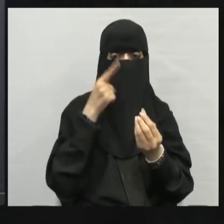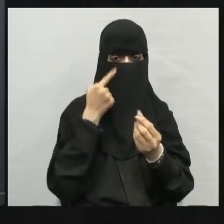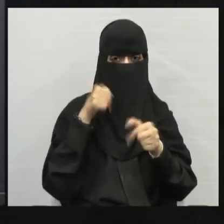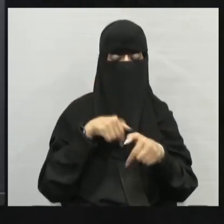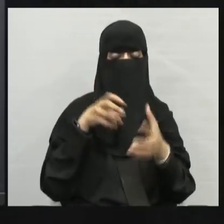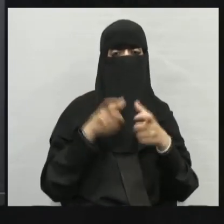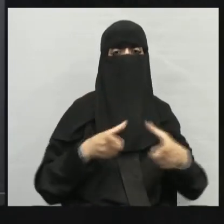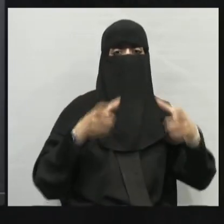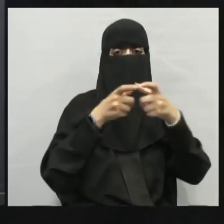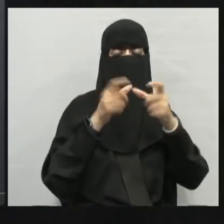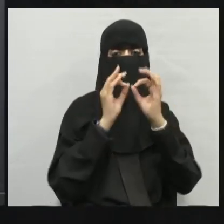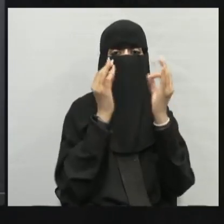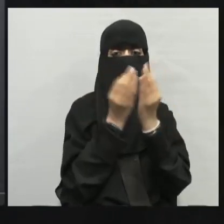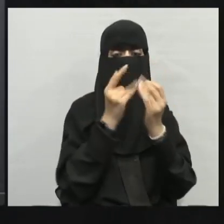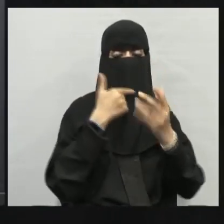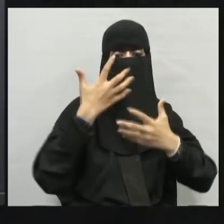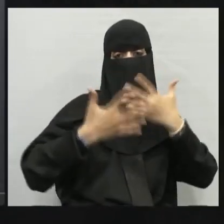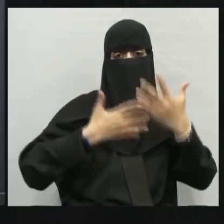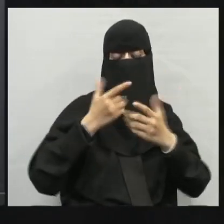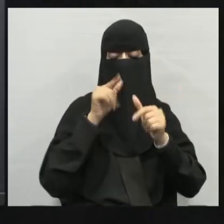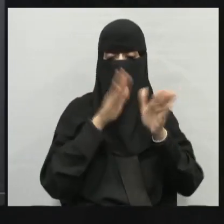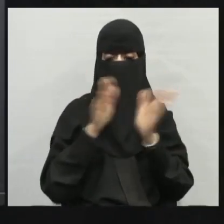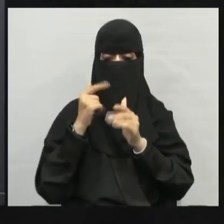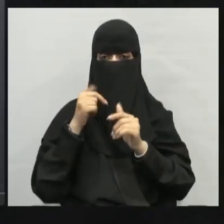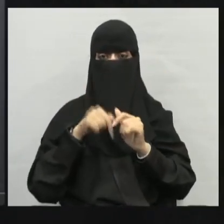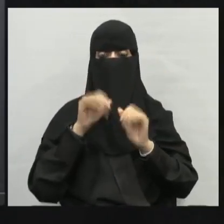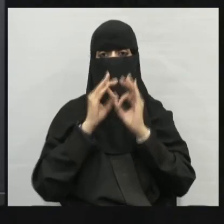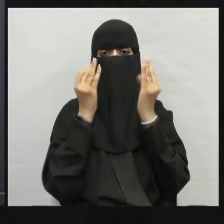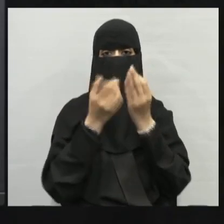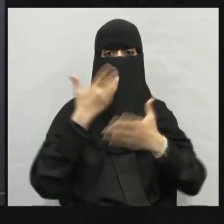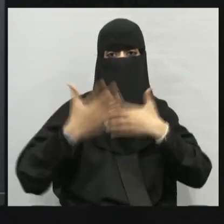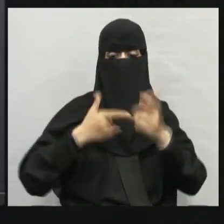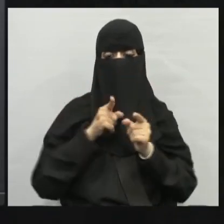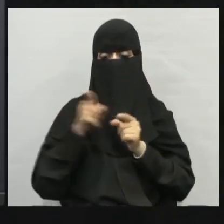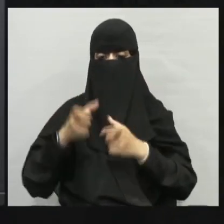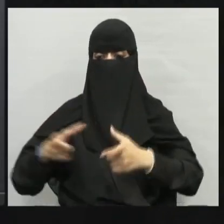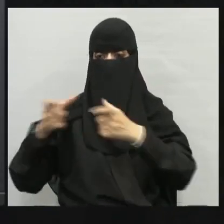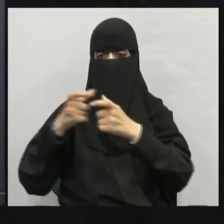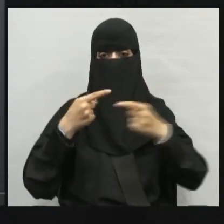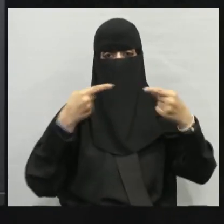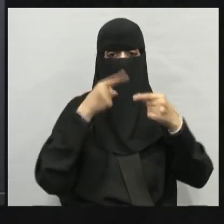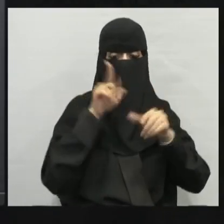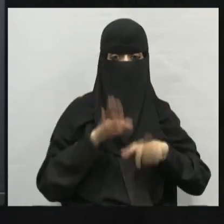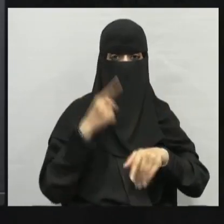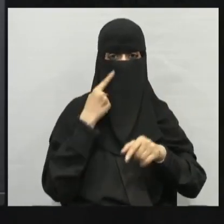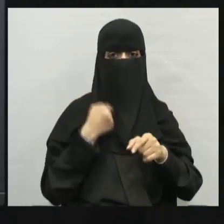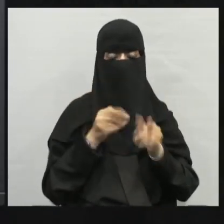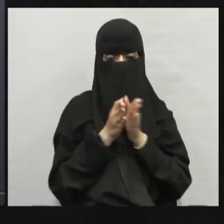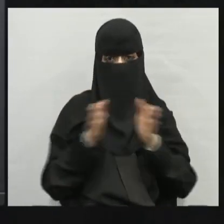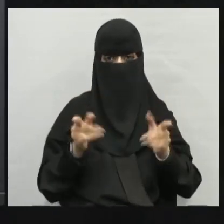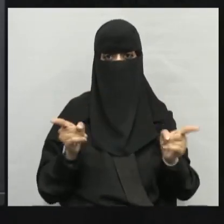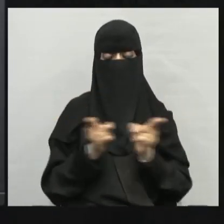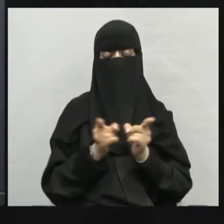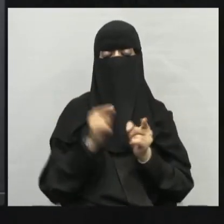مجتمع حيوي إذن المجتمع الحيوي هو الجماعات التي تعيش في مساحة محددة مثلا